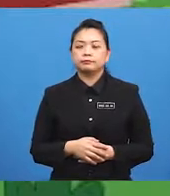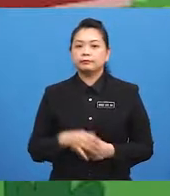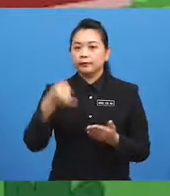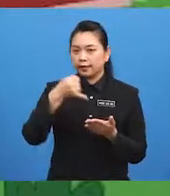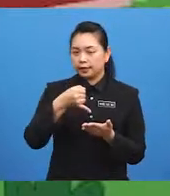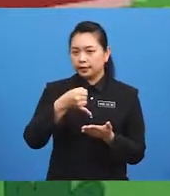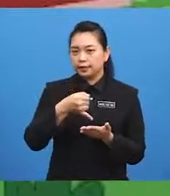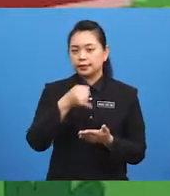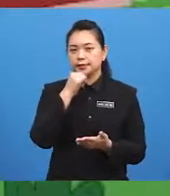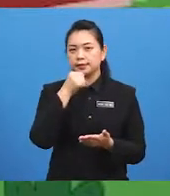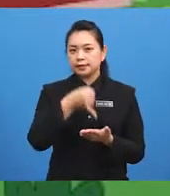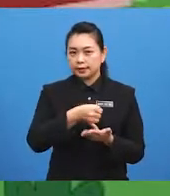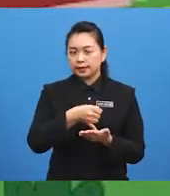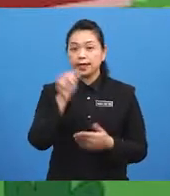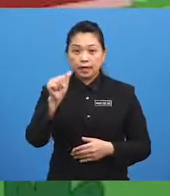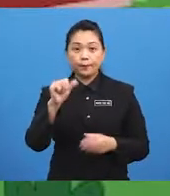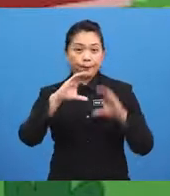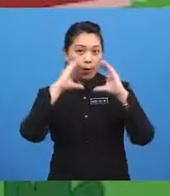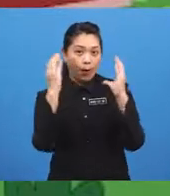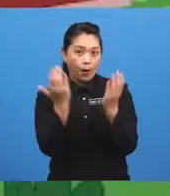Is it... ...a ball?